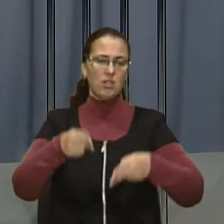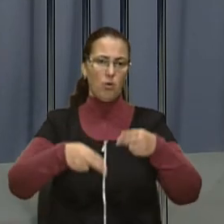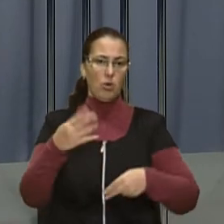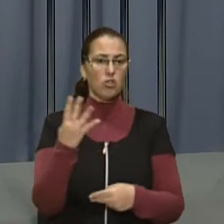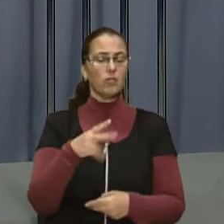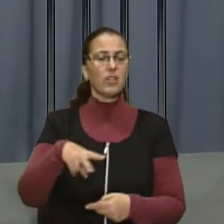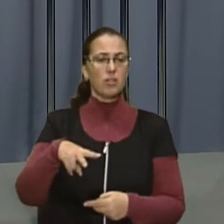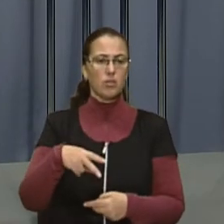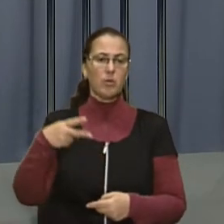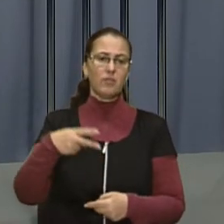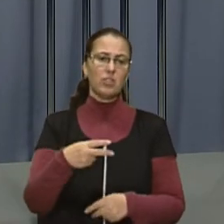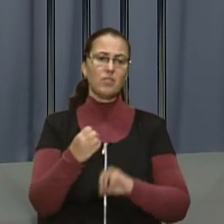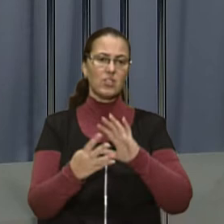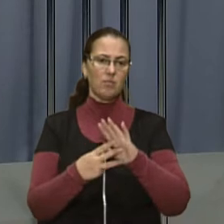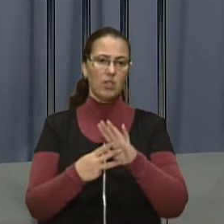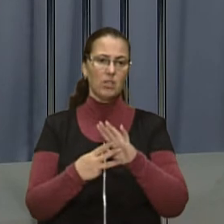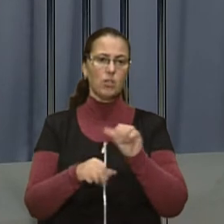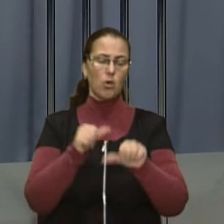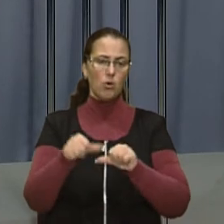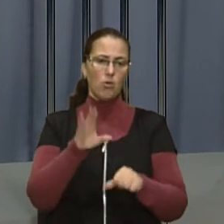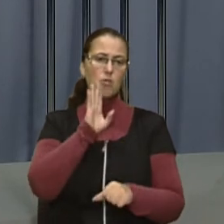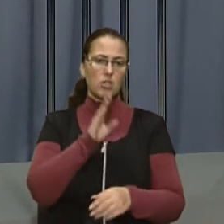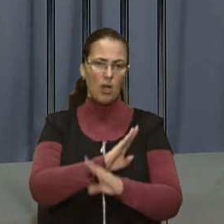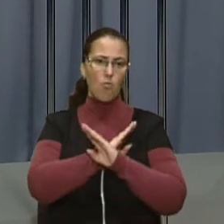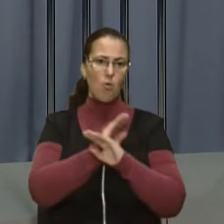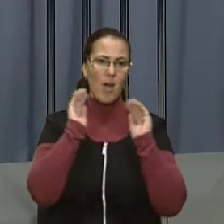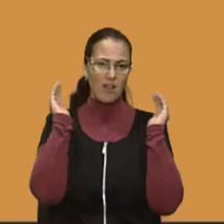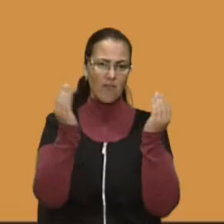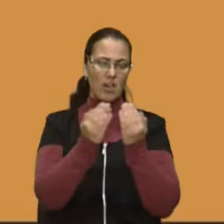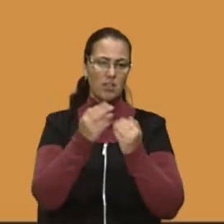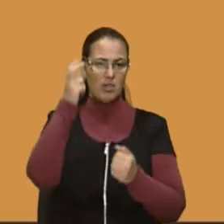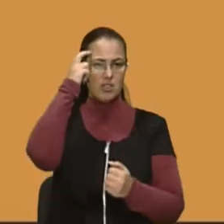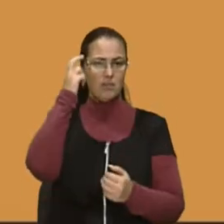2018 року жінка померла у реанімації у Києві.